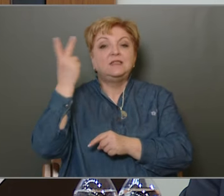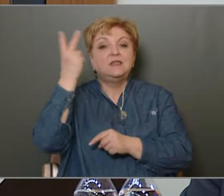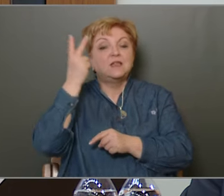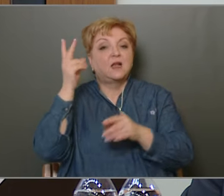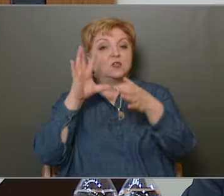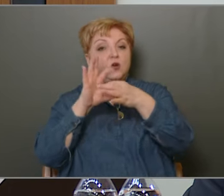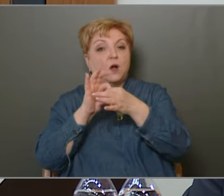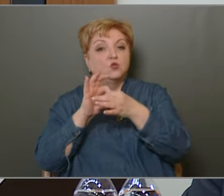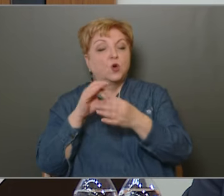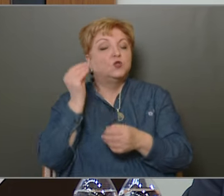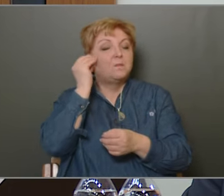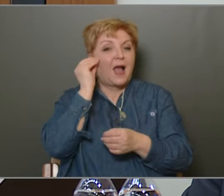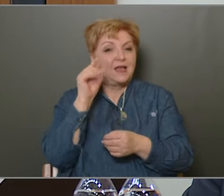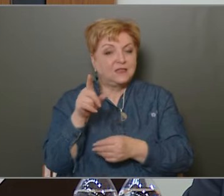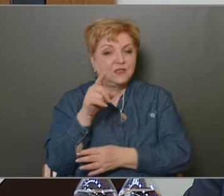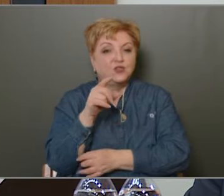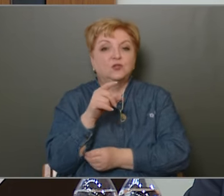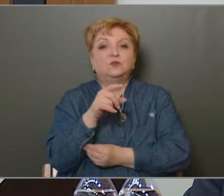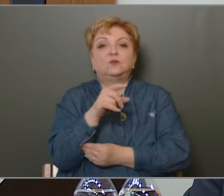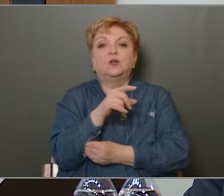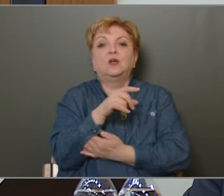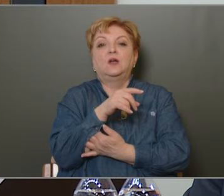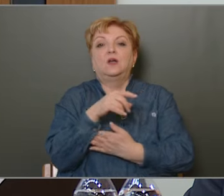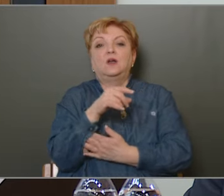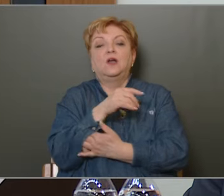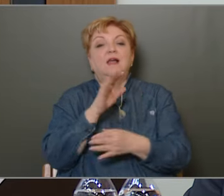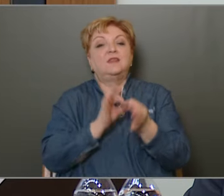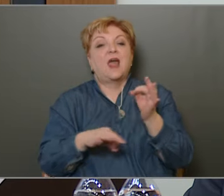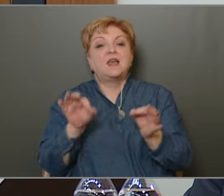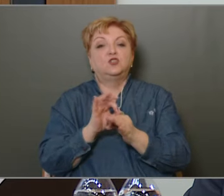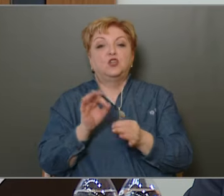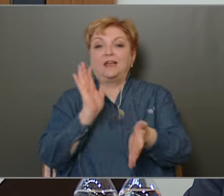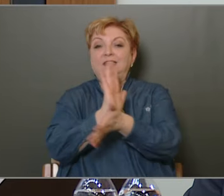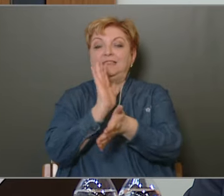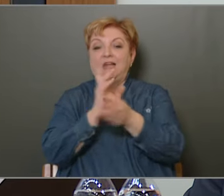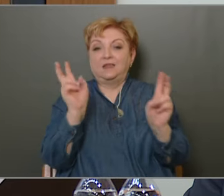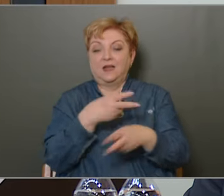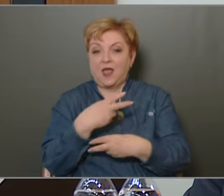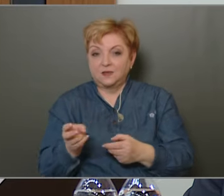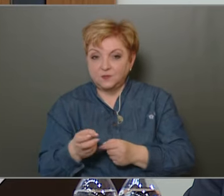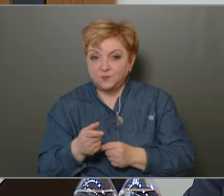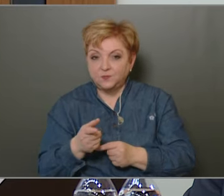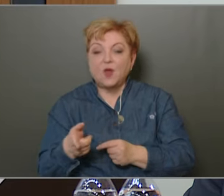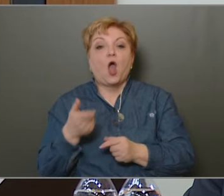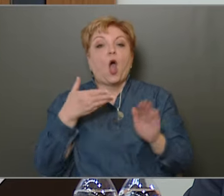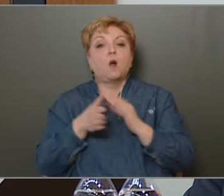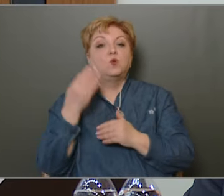kapcsolatos megjegyzései teljesen hiteltelenek. Tehát az alpolgármester úr elkölcsileg ciki.